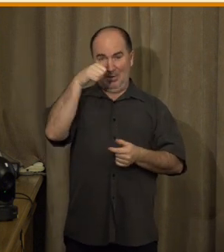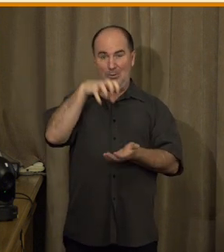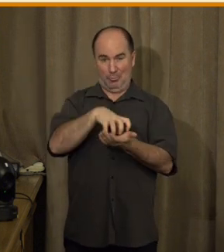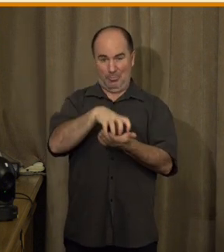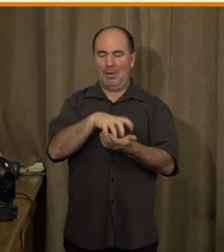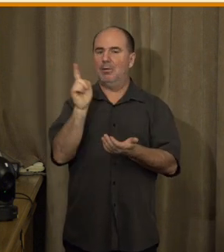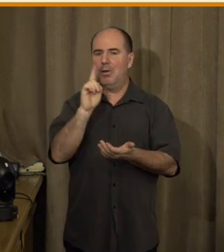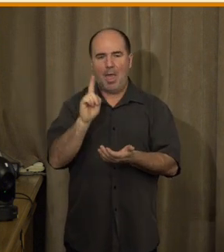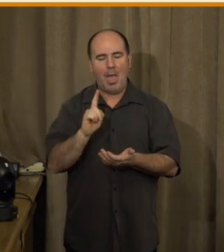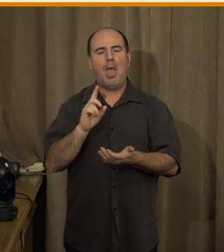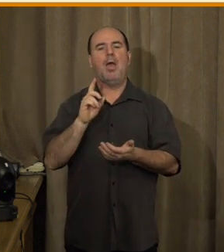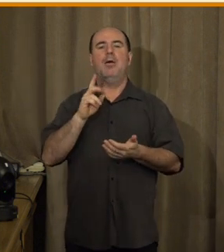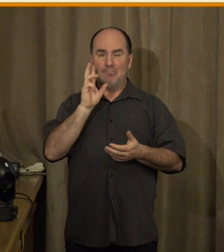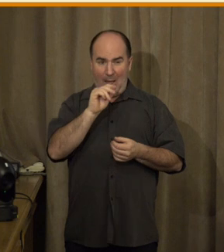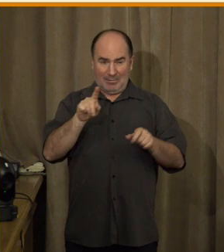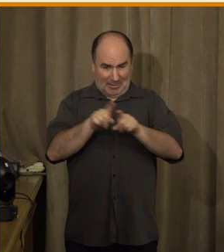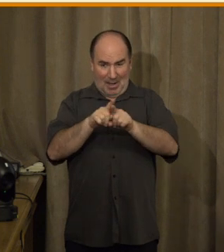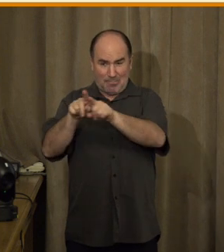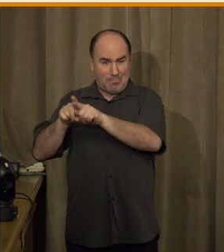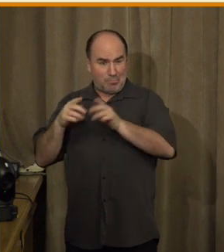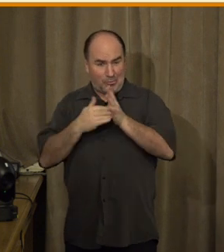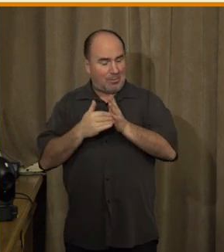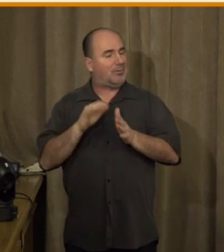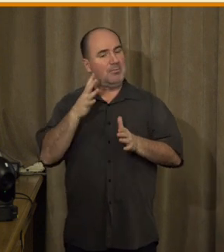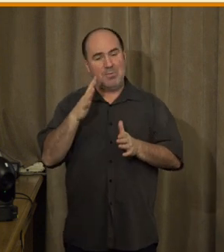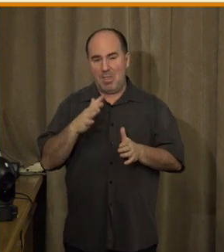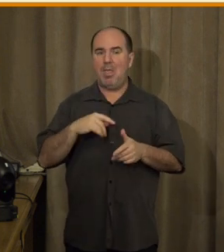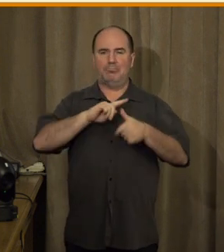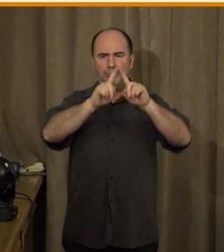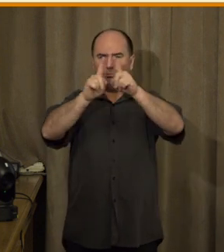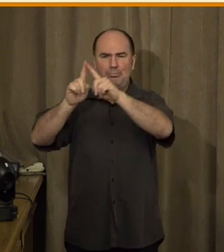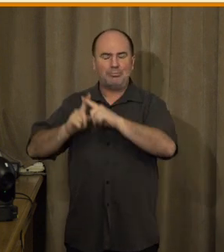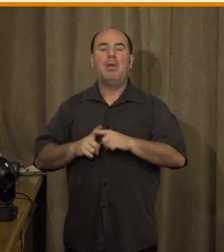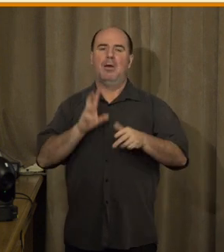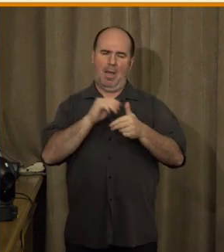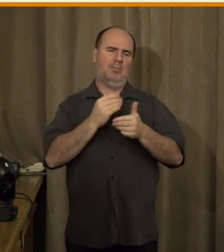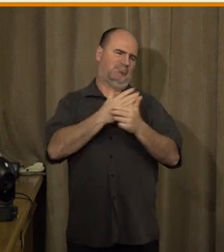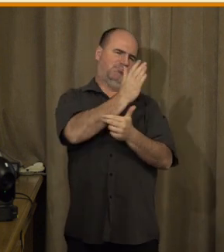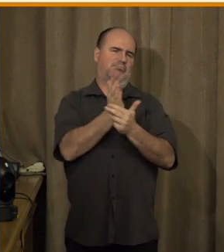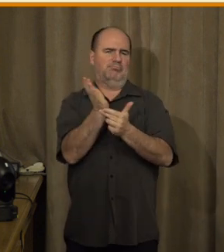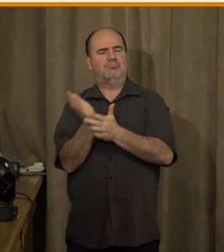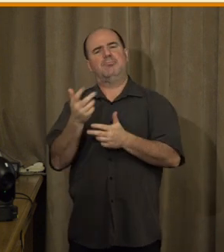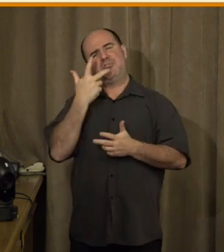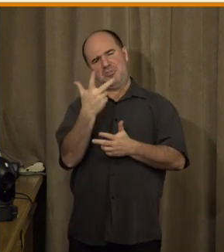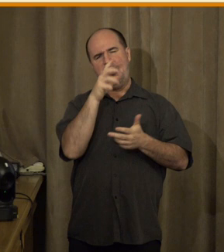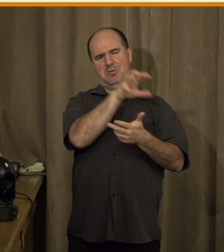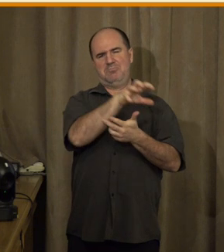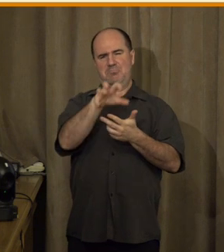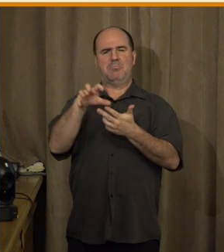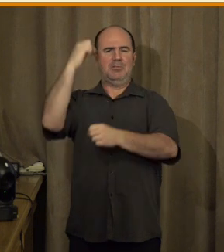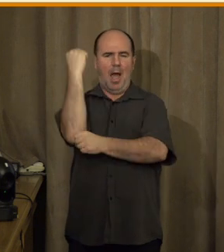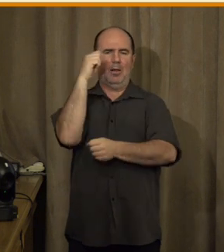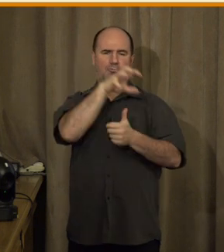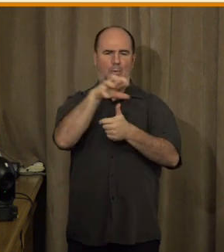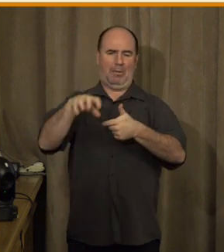má stejné potřeby. V zásadě se dají tito lidé rozdělit na tři druhy skupin nebo tři druhy potřeb, které mají.